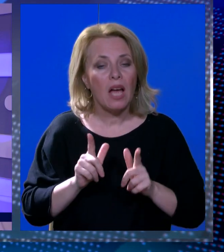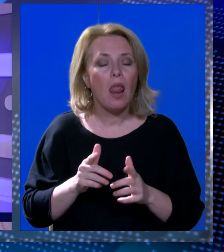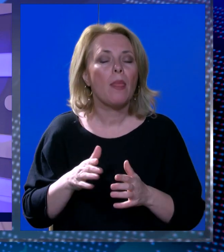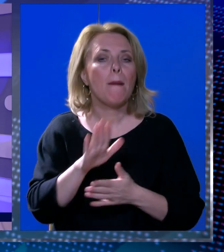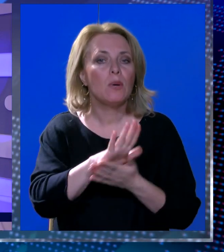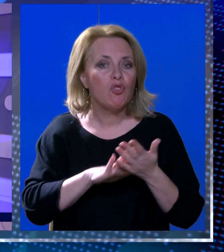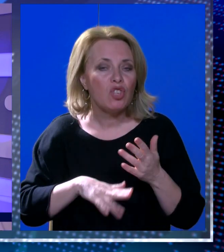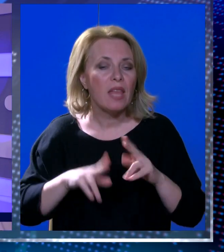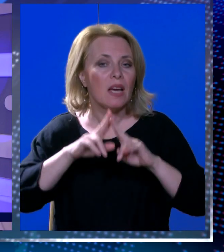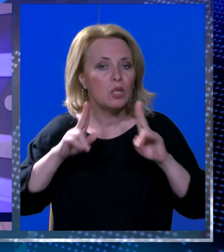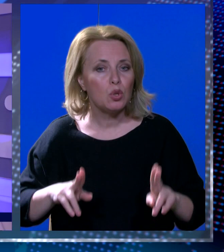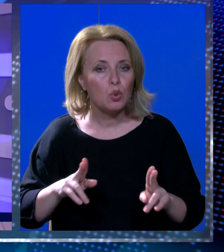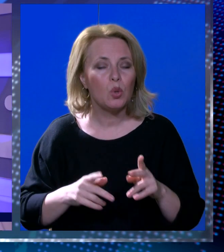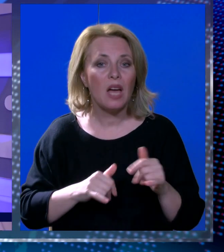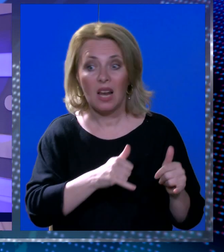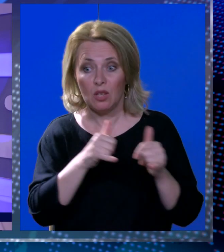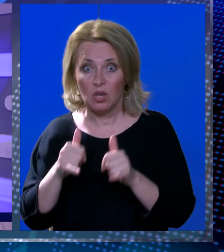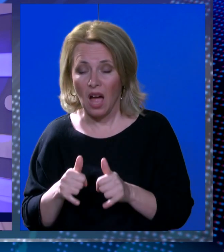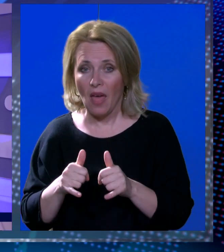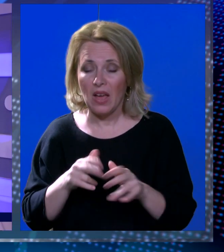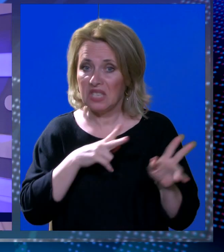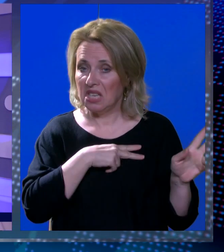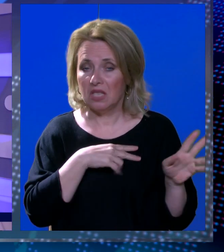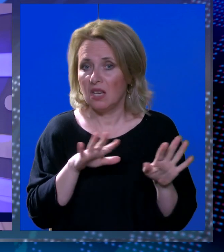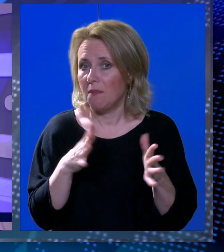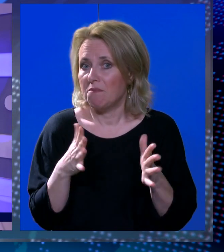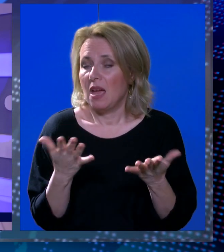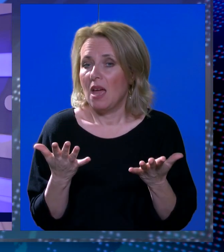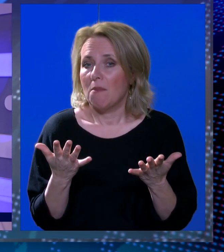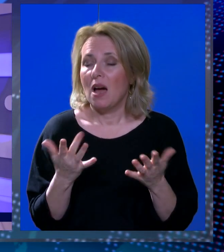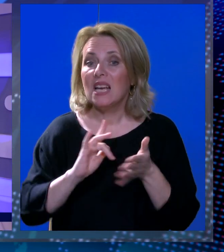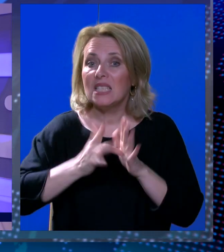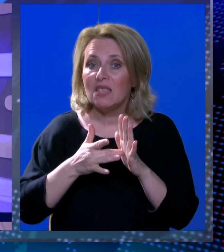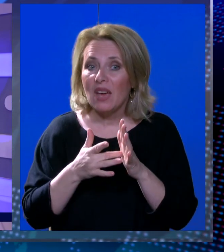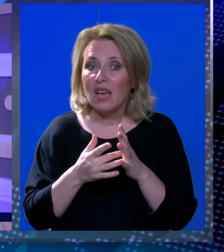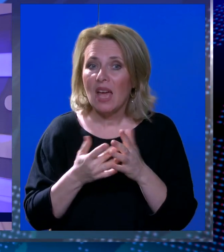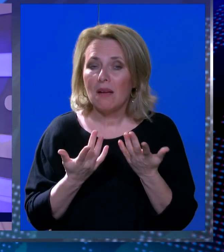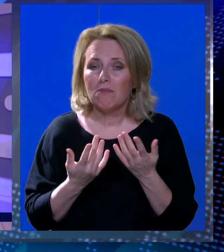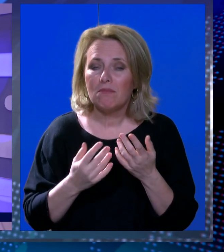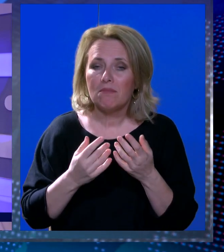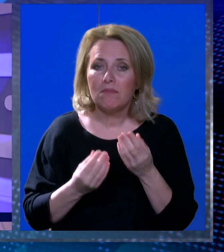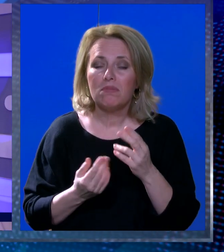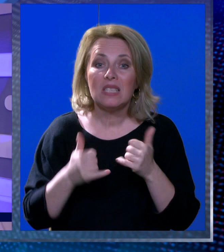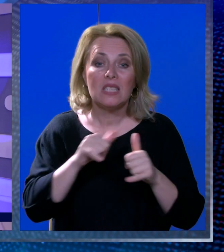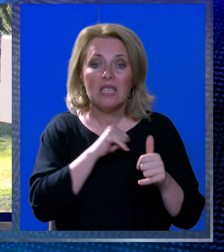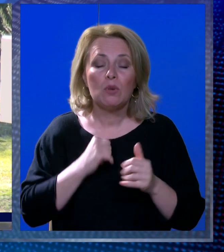no do danas istina nije izašla na vidjelo, već su sve zakomplicirali novi detalj o nepravilnostima.